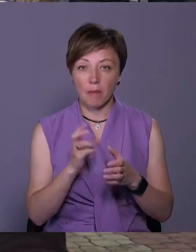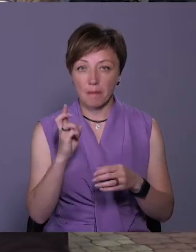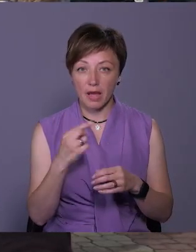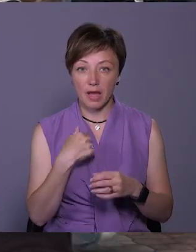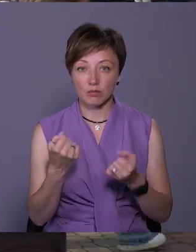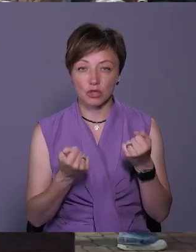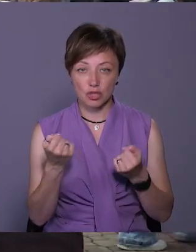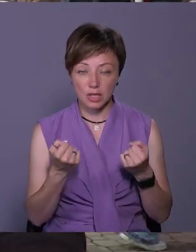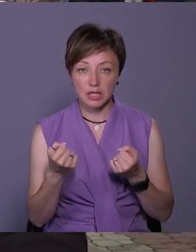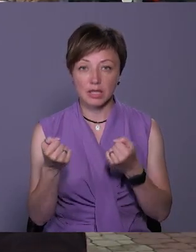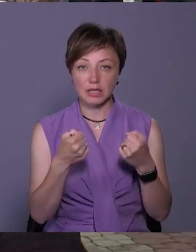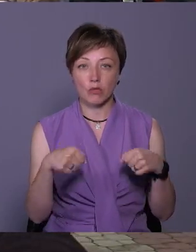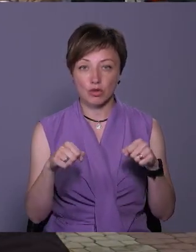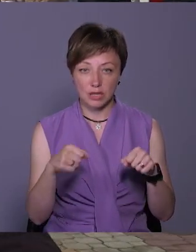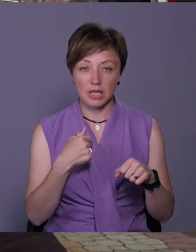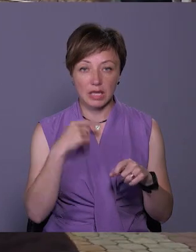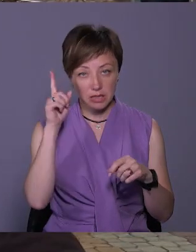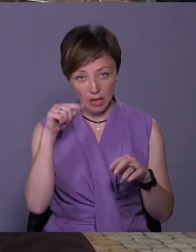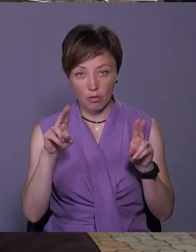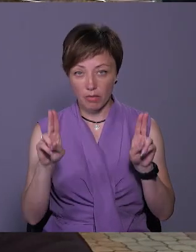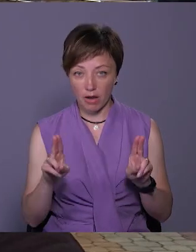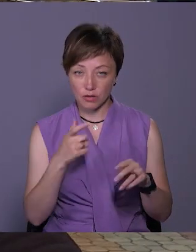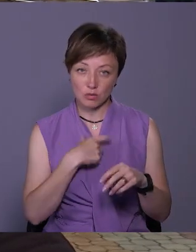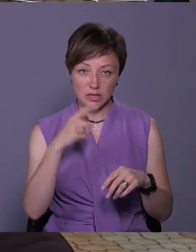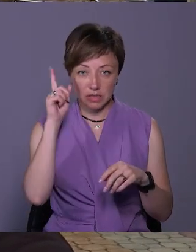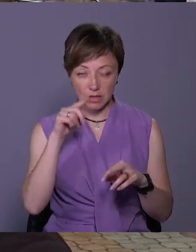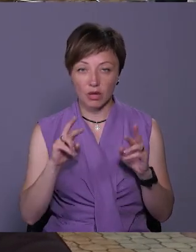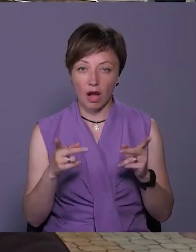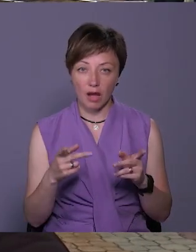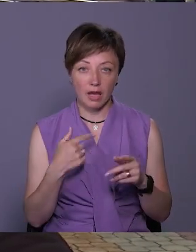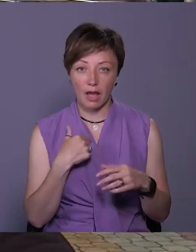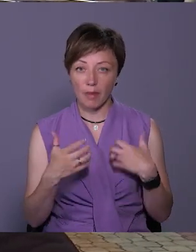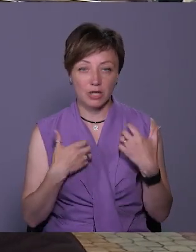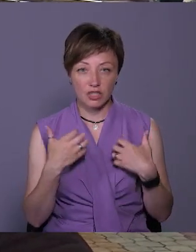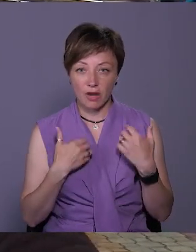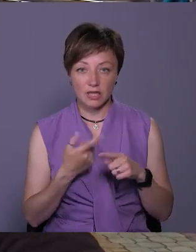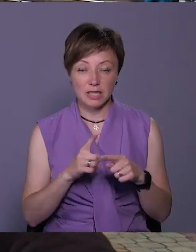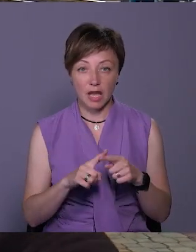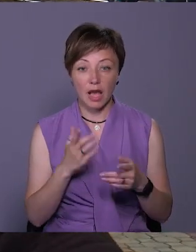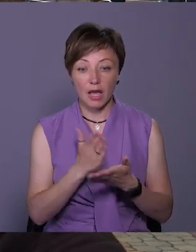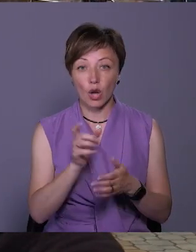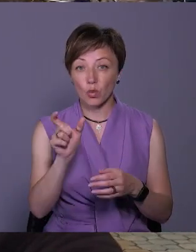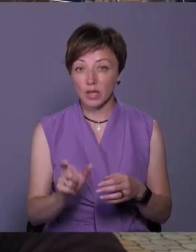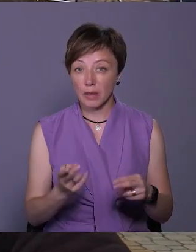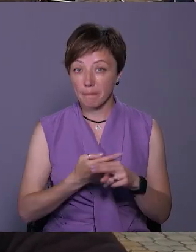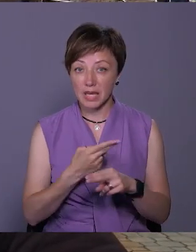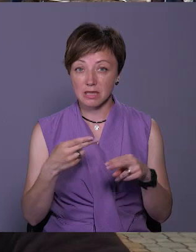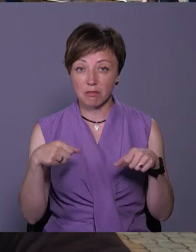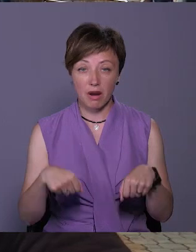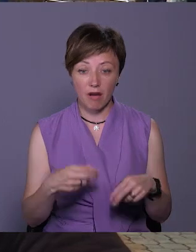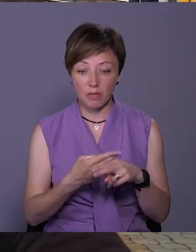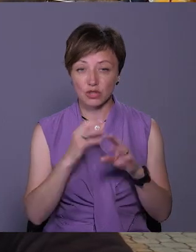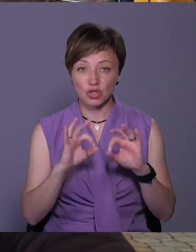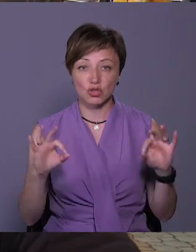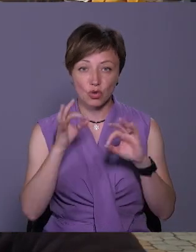тобто я на машині їжджу на мотоциклі, то я знаю правила, я собі знаю, що і як. Я не переживаю за це. А от людина, яка без прав, без